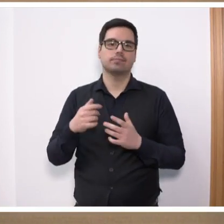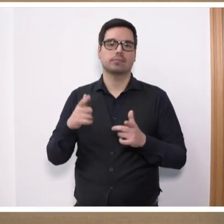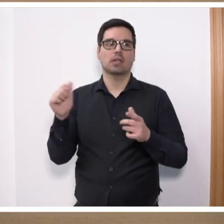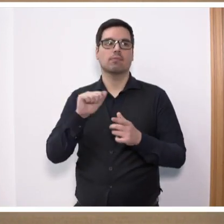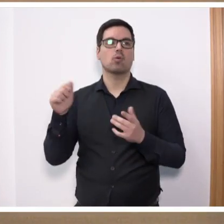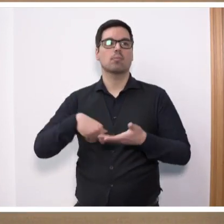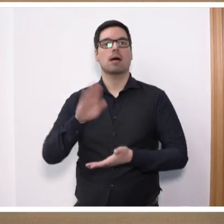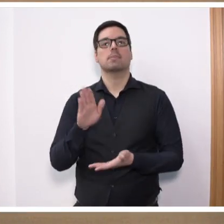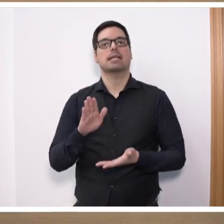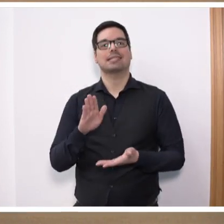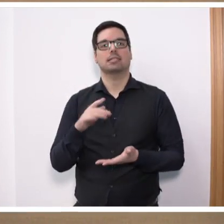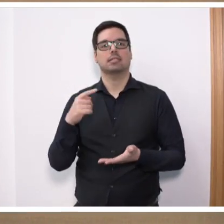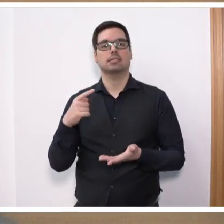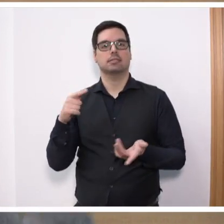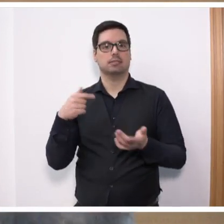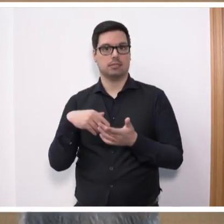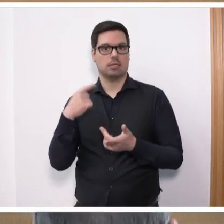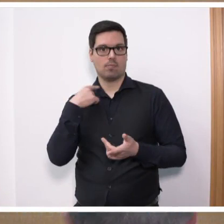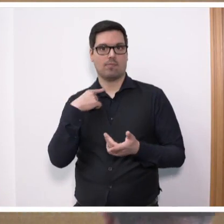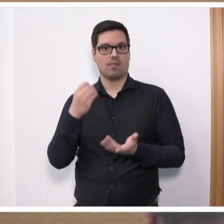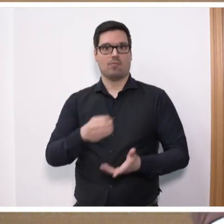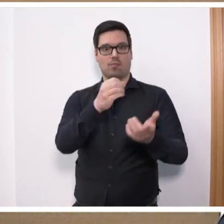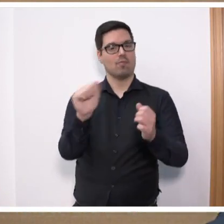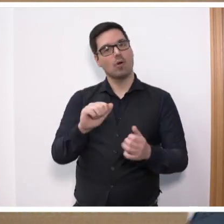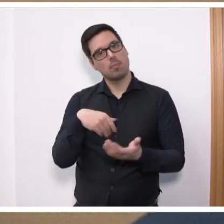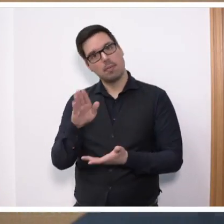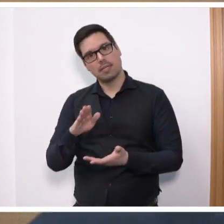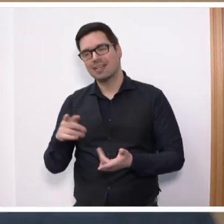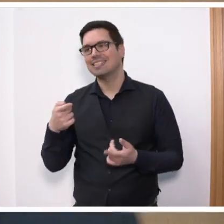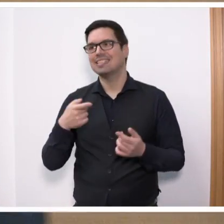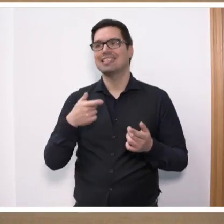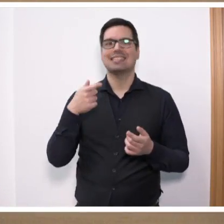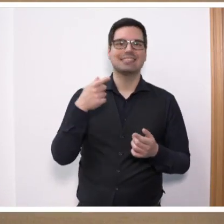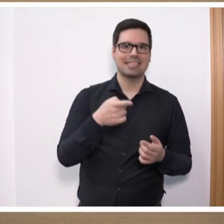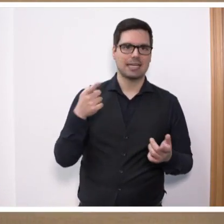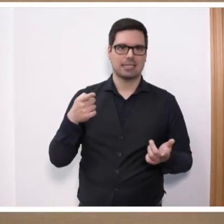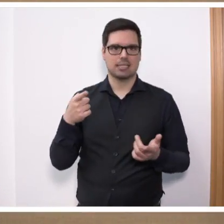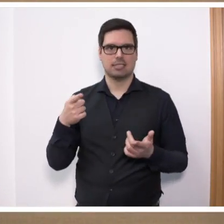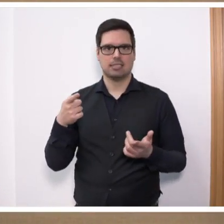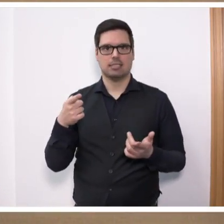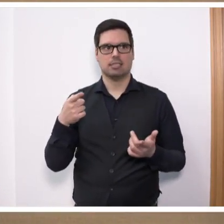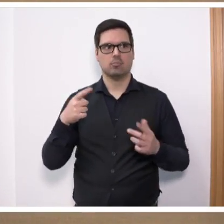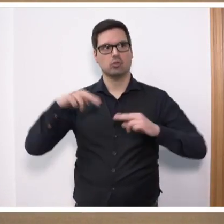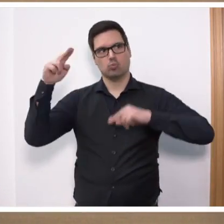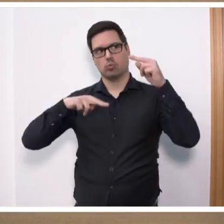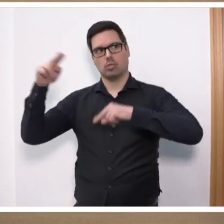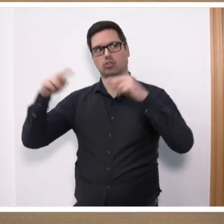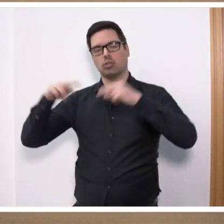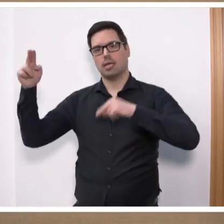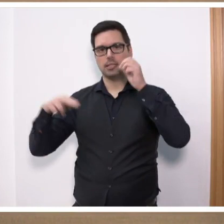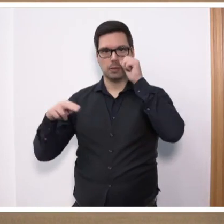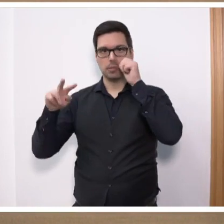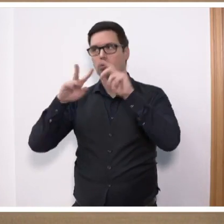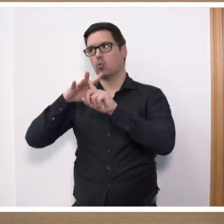lehnen wir den Opferfonds als AfD-Fraktion einhellig ab? Bei Tätern muss man die Beweggründe für die Tat unterscheiden und den gesamten